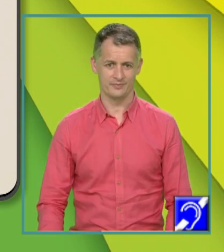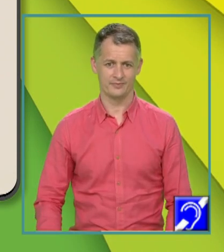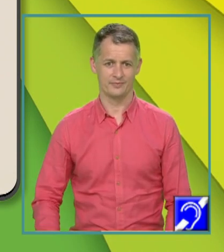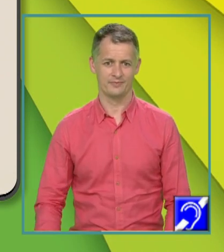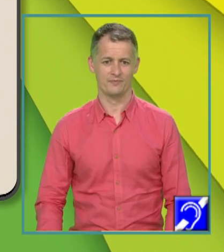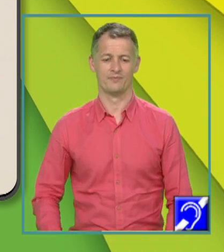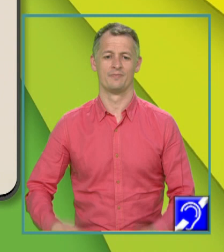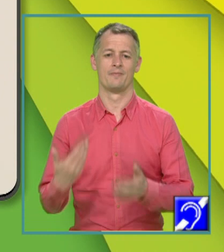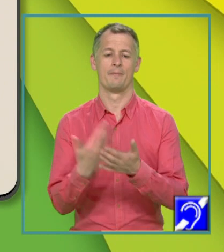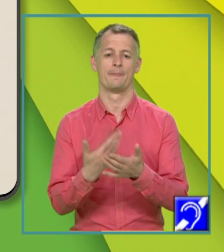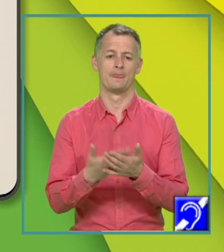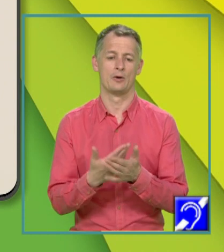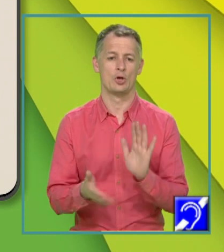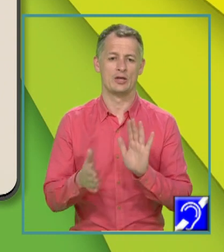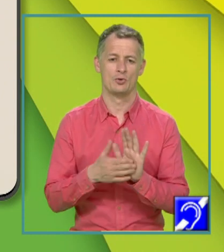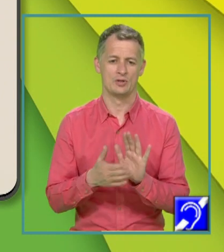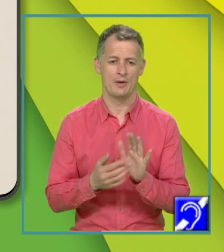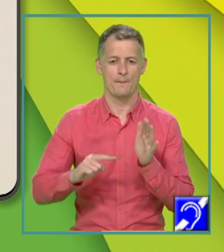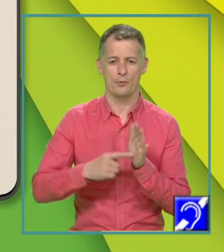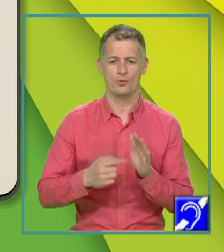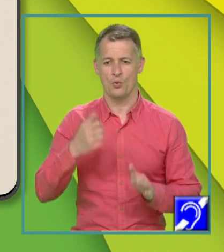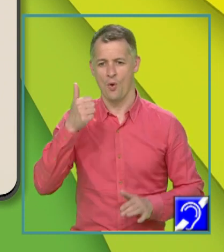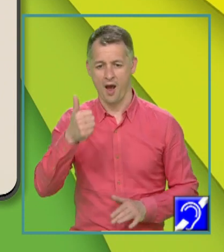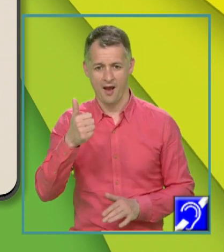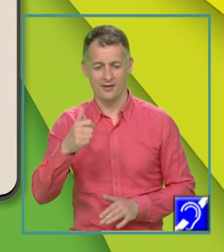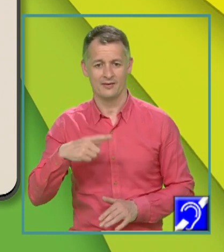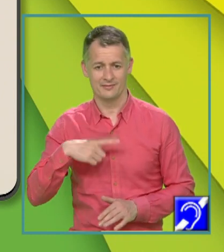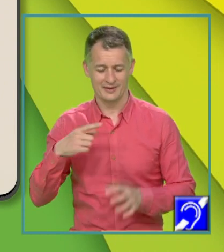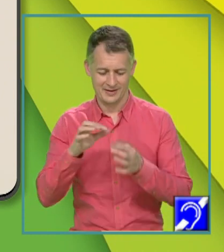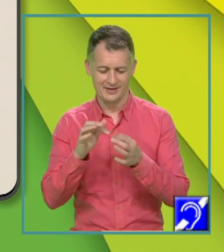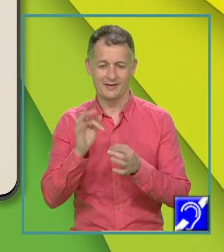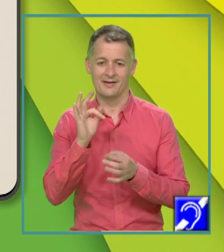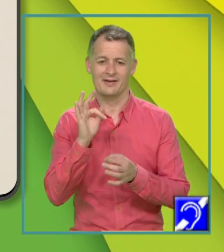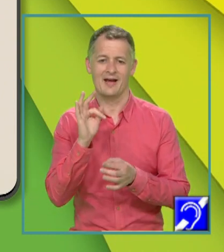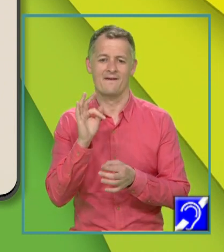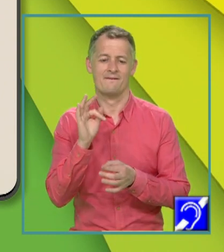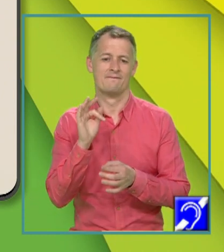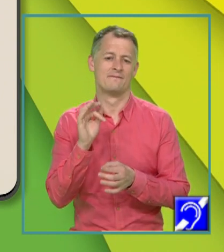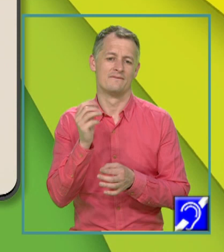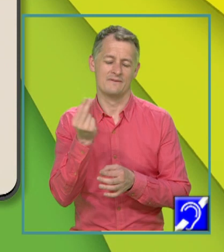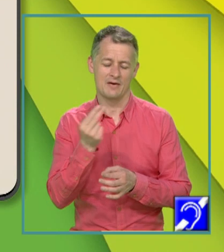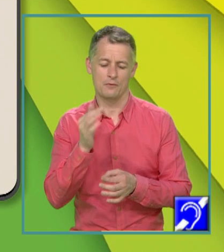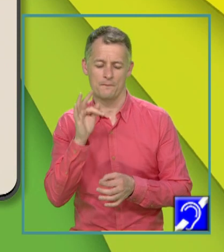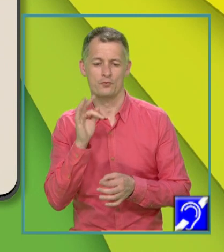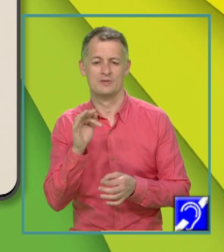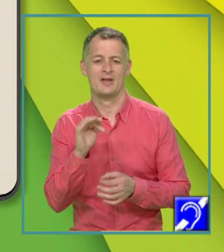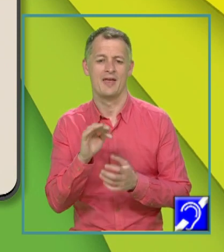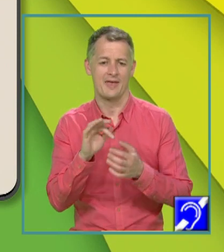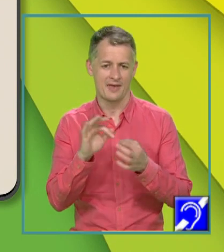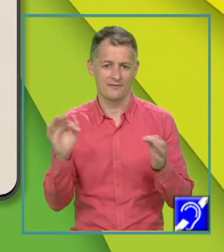pentru a demonstra că punctul A aparține graficului funcției F atunci vom mai obține încă un punct.